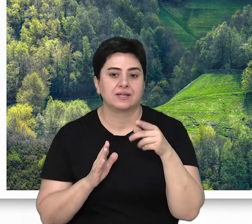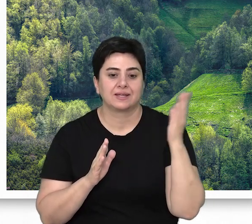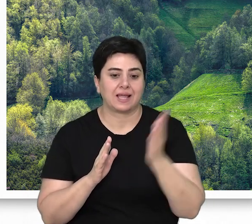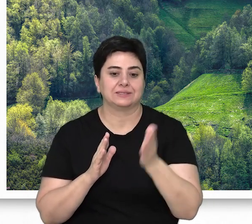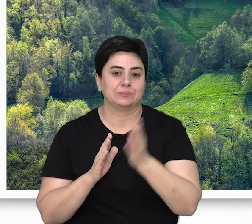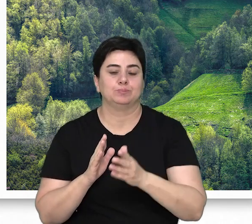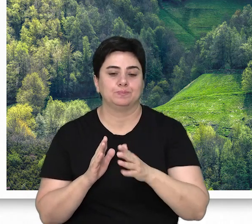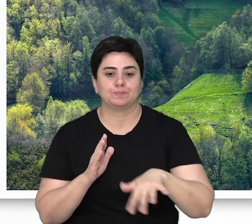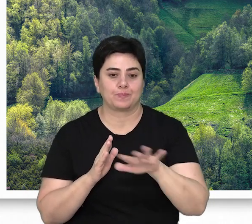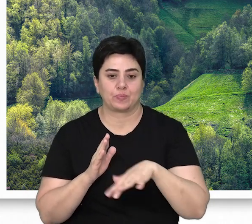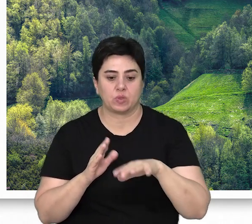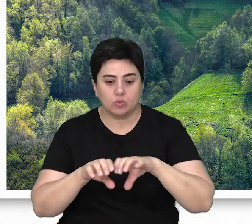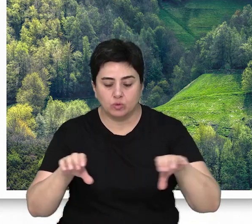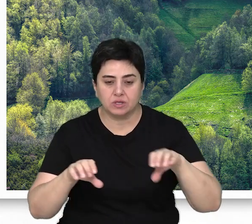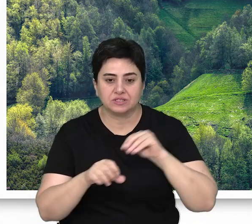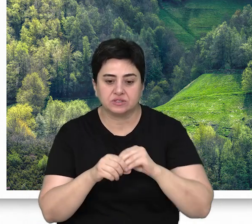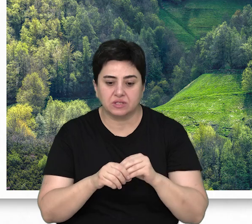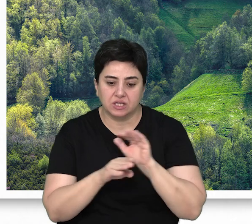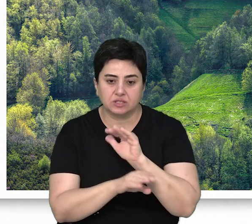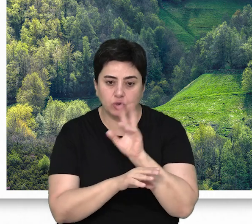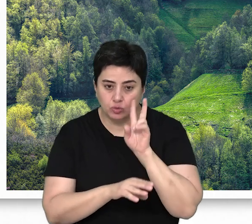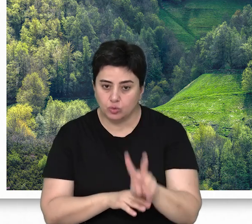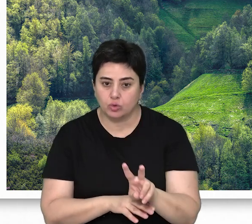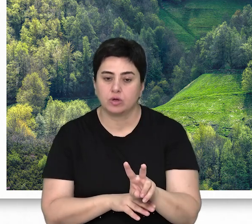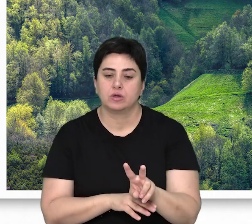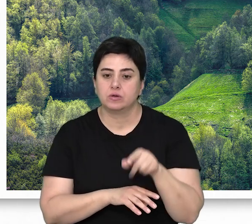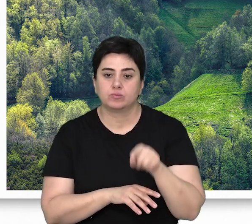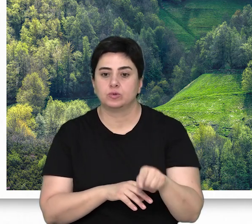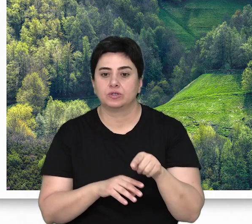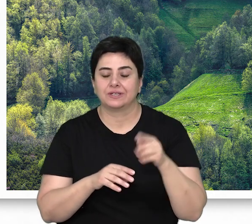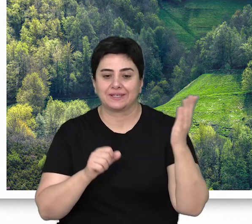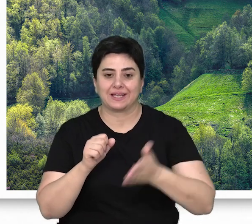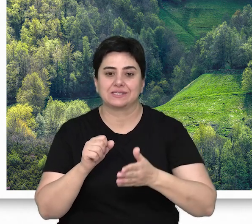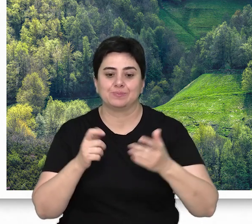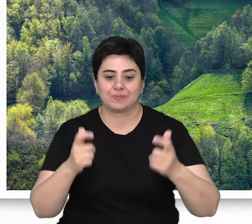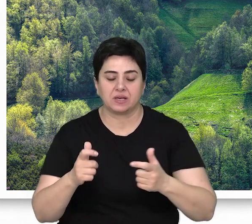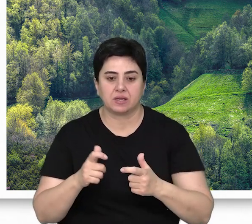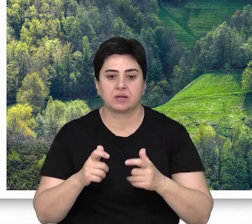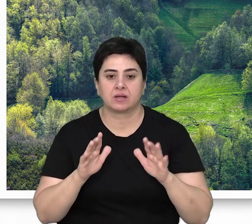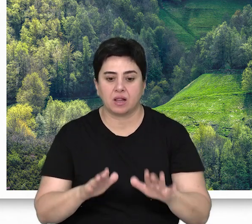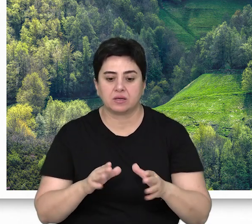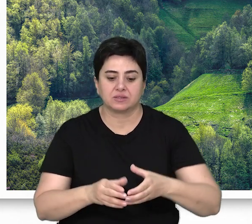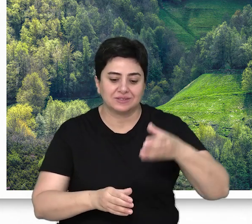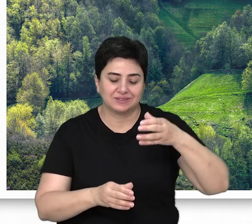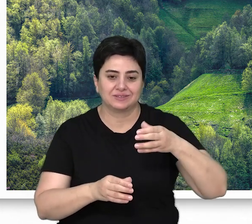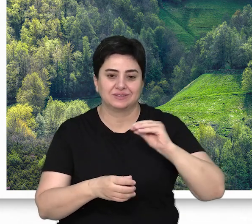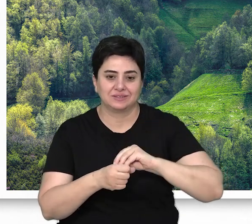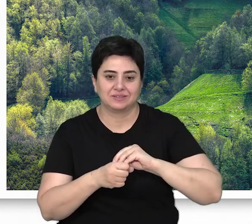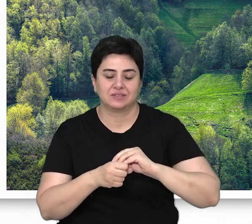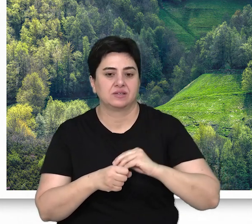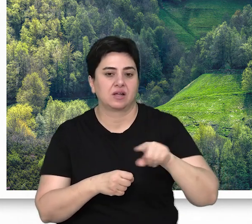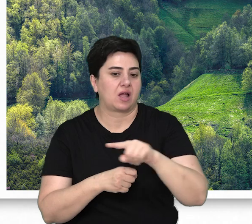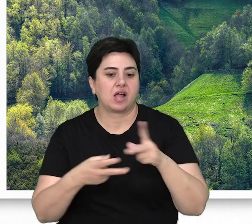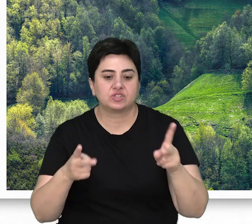kesim bölgelerinde kalan kütükleri kullandığını ortaya koymakta, bu kesim alanlarından geriye kalan dikili kütüklerin